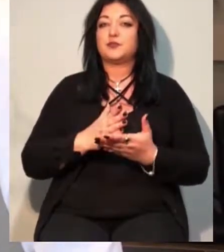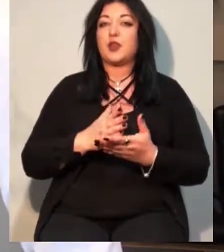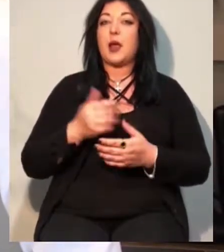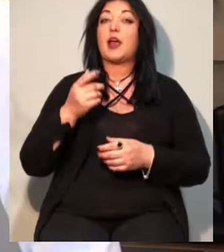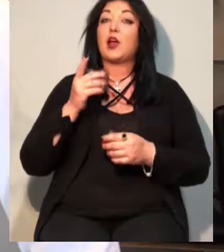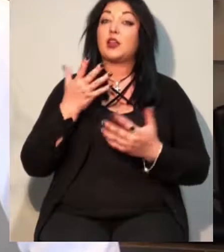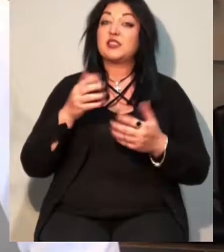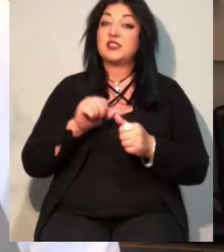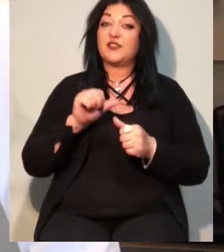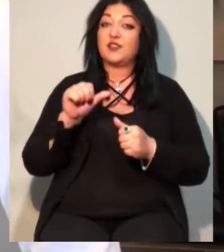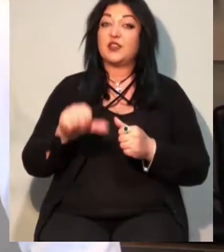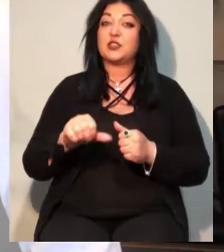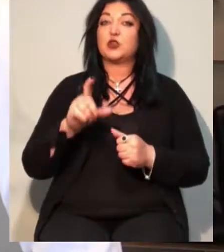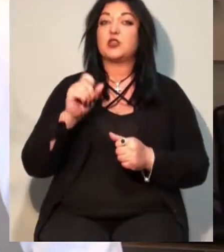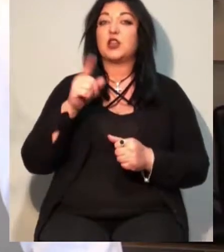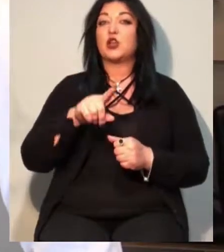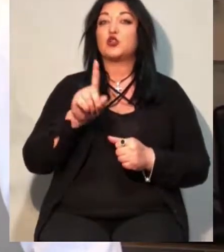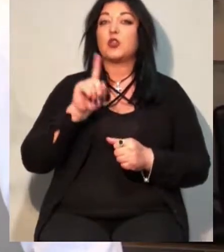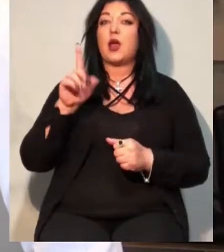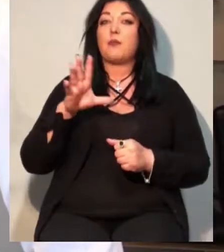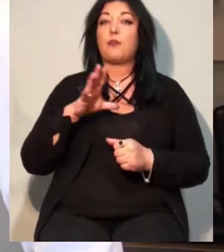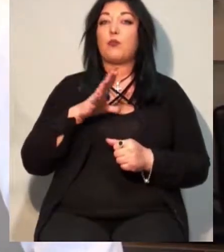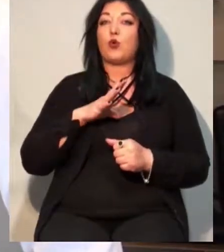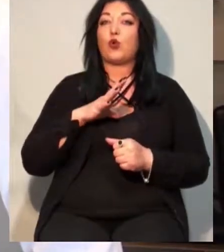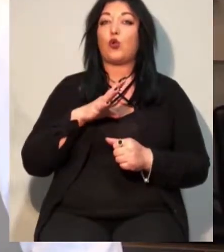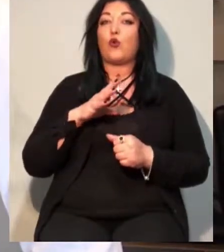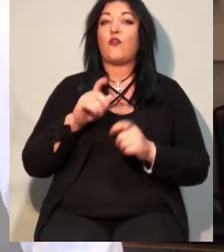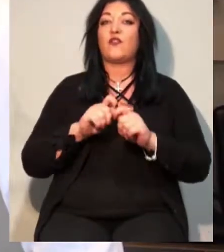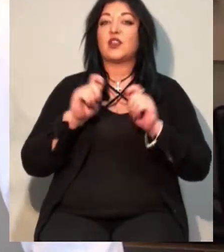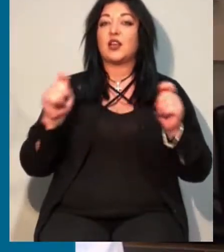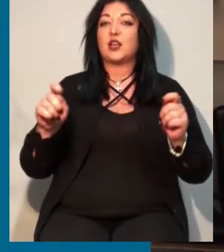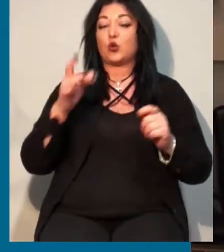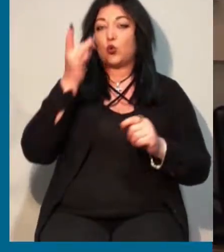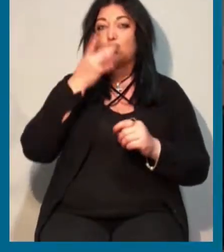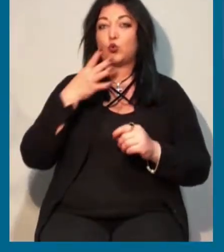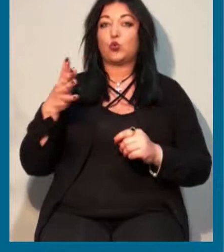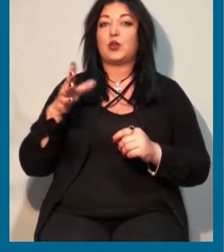було відкрито культурний простір для одеситів.